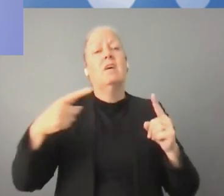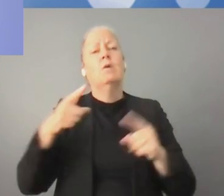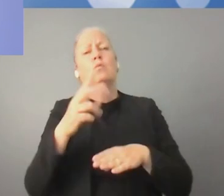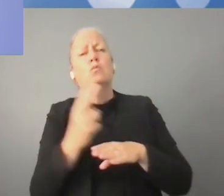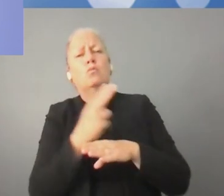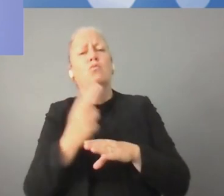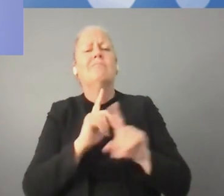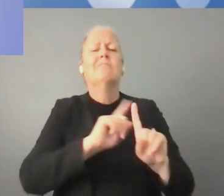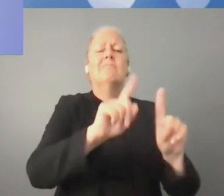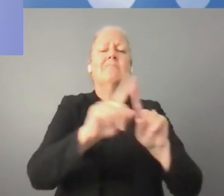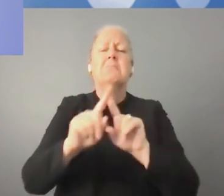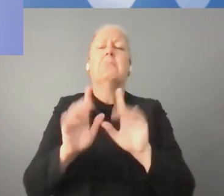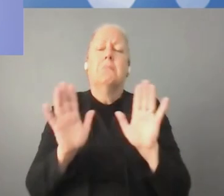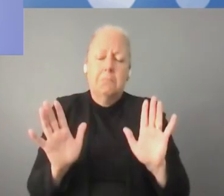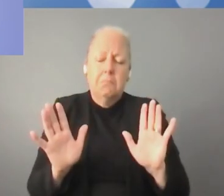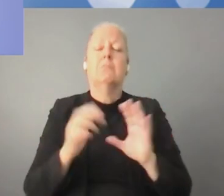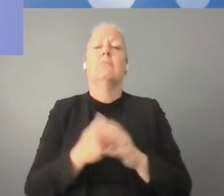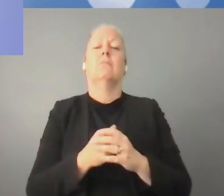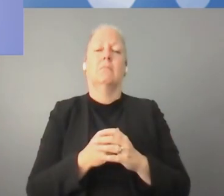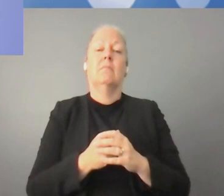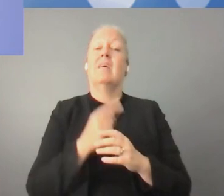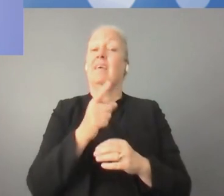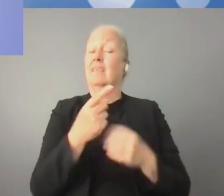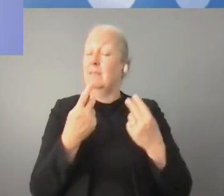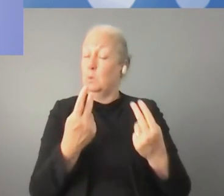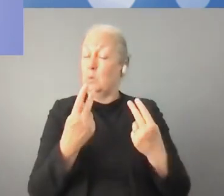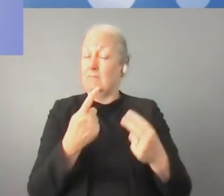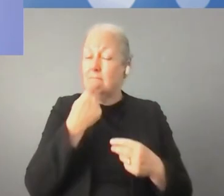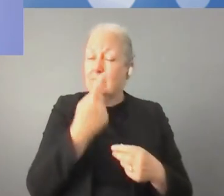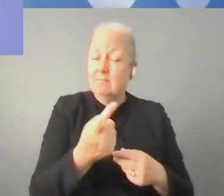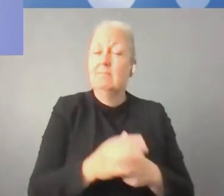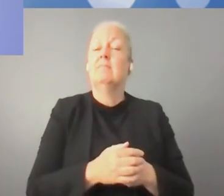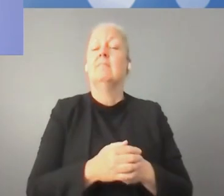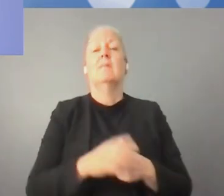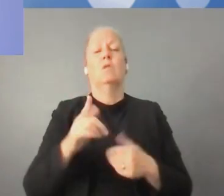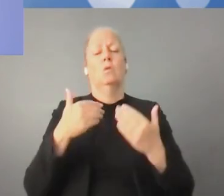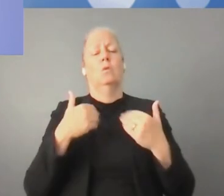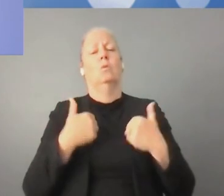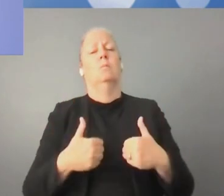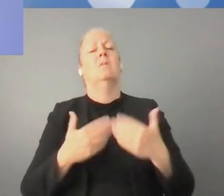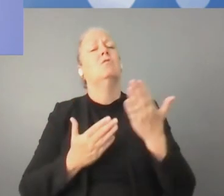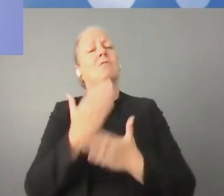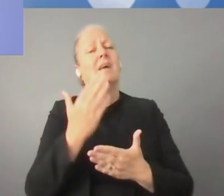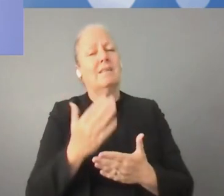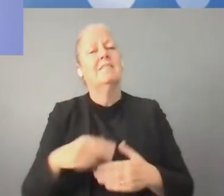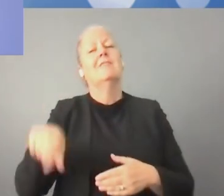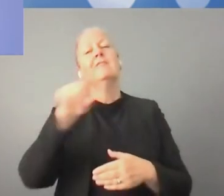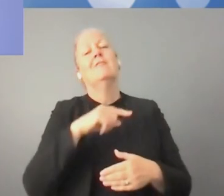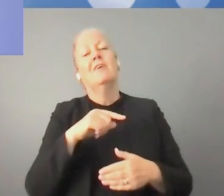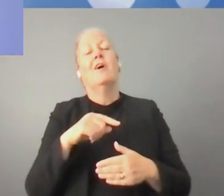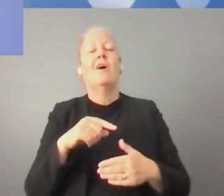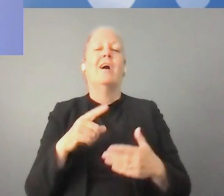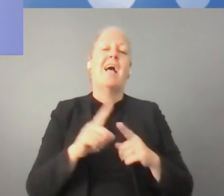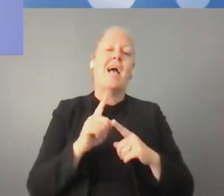إقصاء أي أحد من هذا الفضاء. ونؤمن ونحاول إيجاد